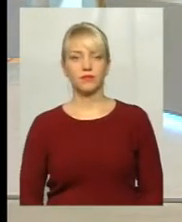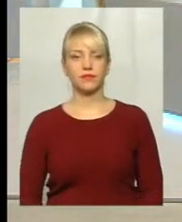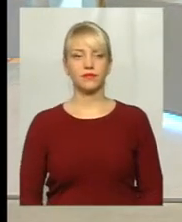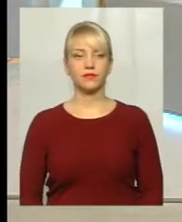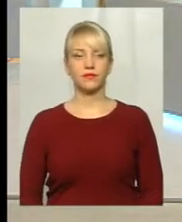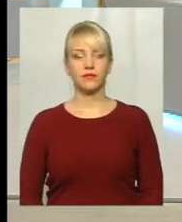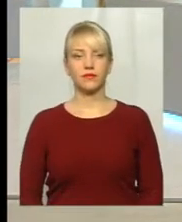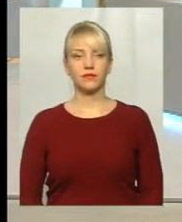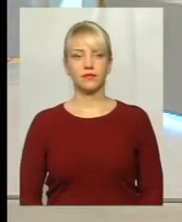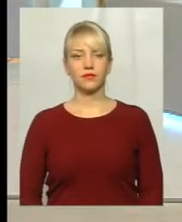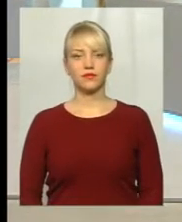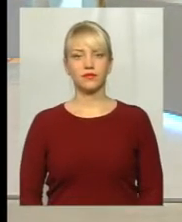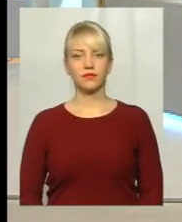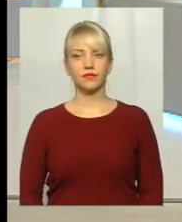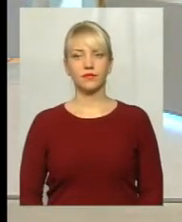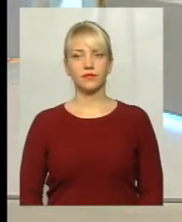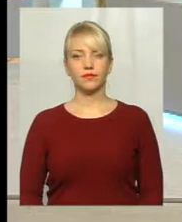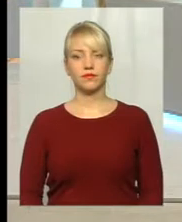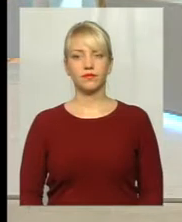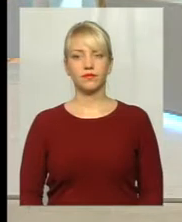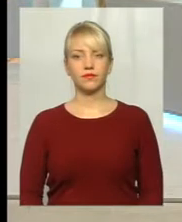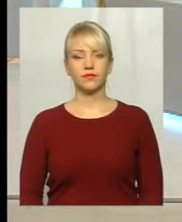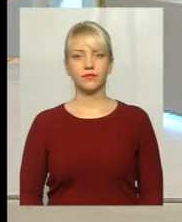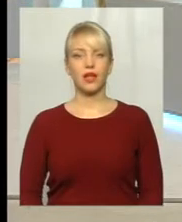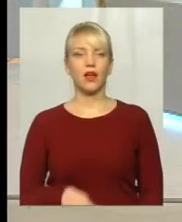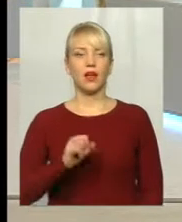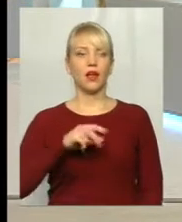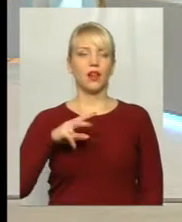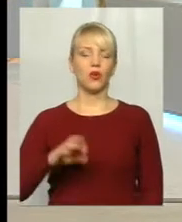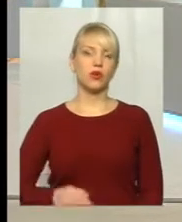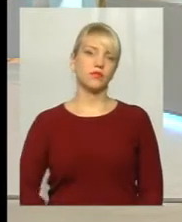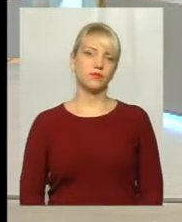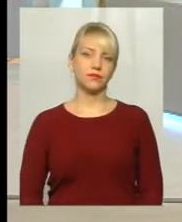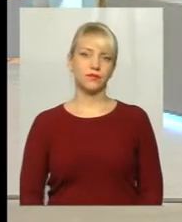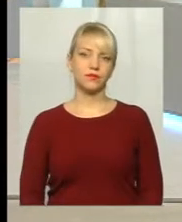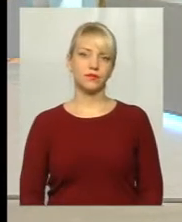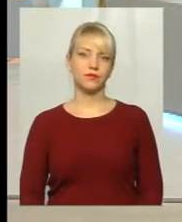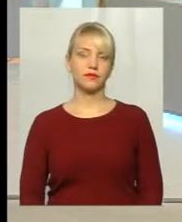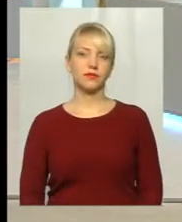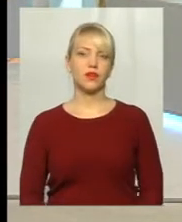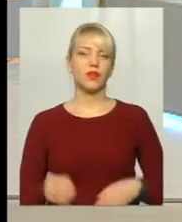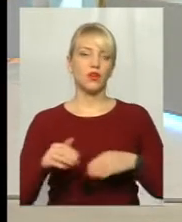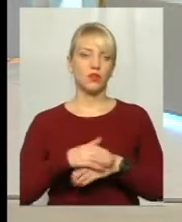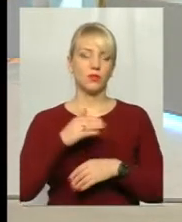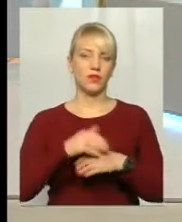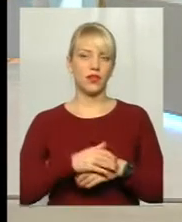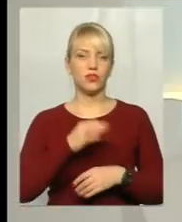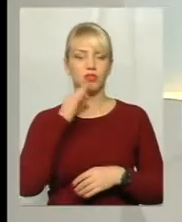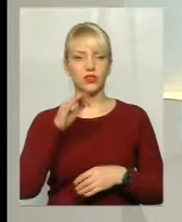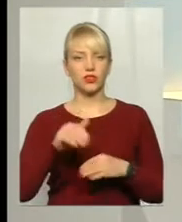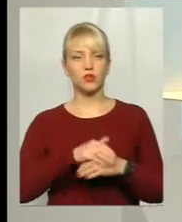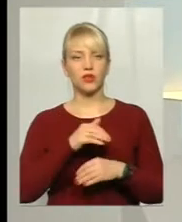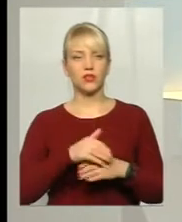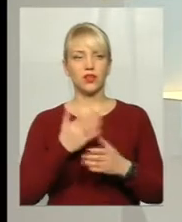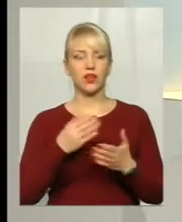його питання. Добрий вечір. Алло? Алло, ми вас чуємо. Задавайте ваші питання. Добрий вечір. Скажіть, будь ласка,